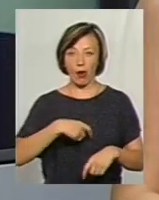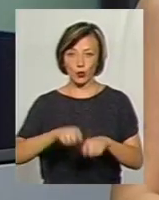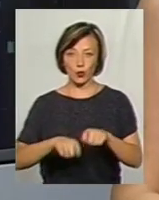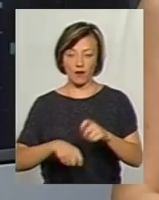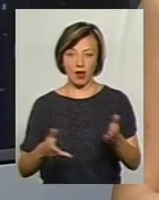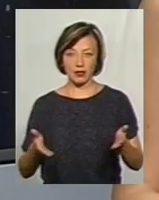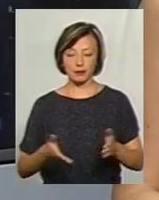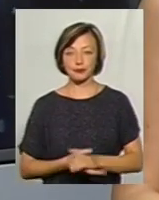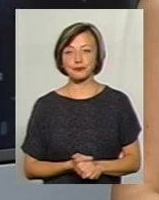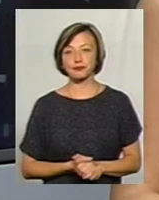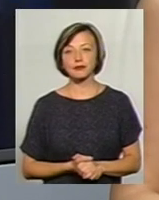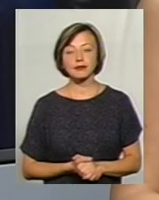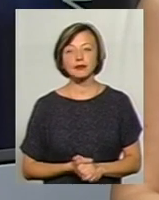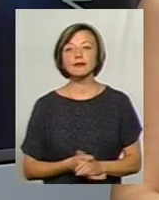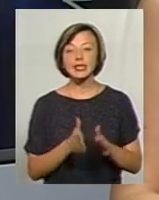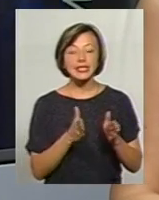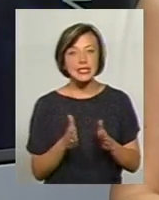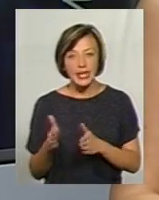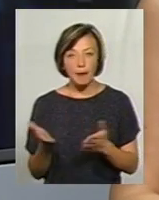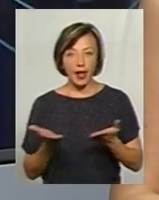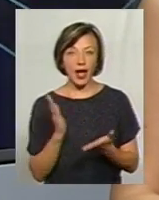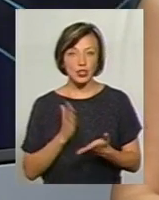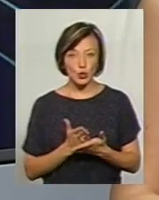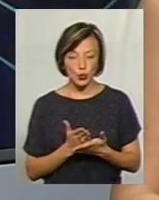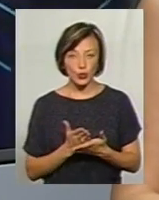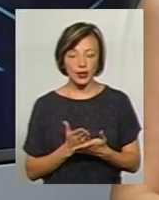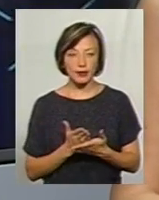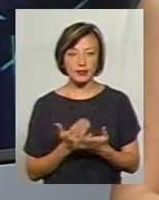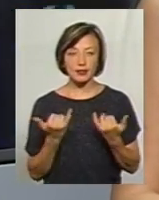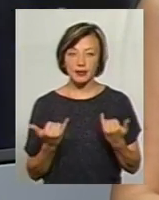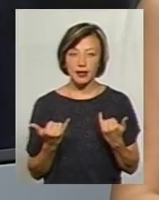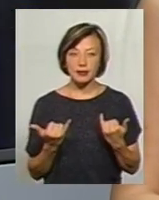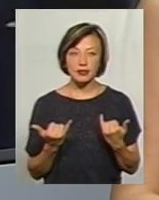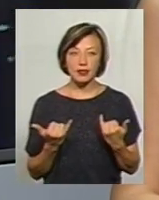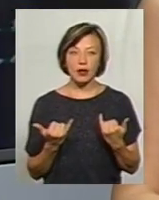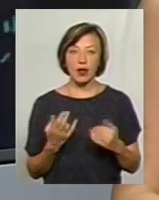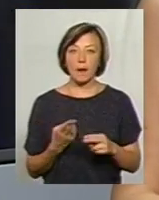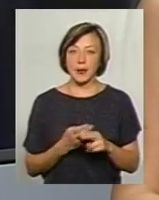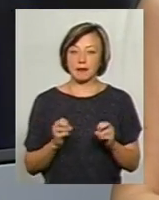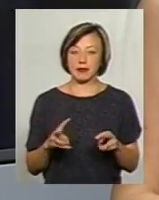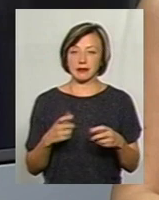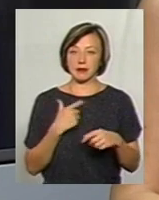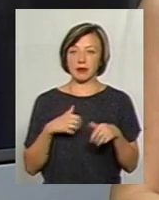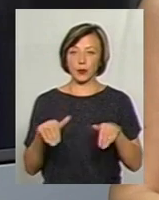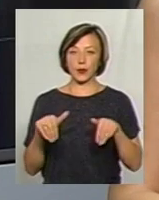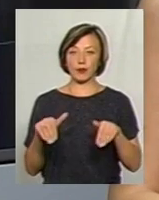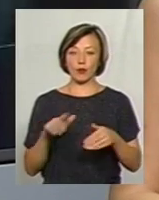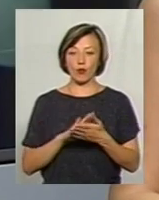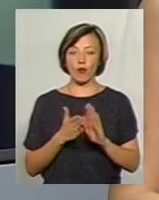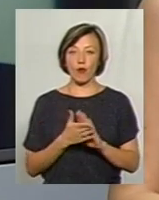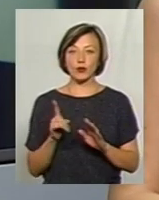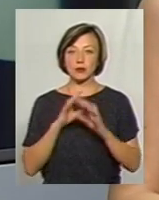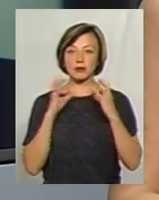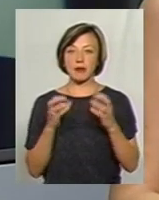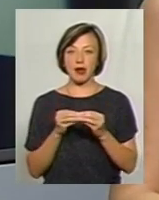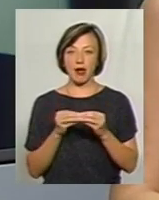контролювати. Система, яка існує, вона убезпечує себе і створює такі умови, щоб вона